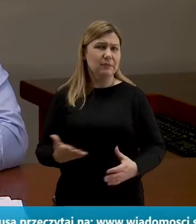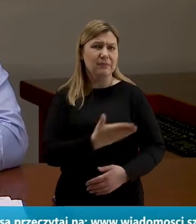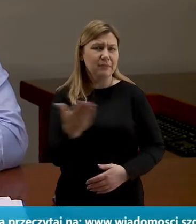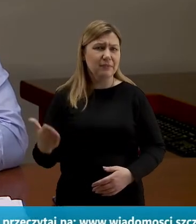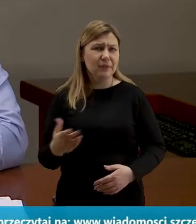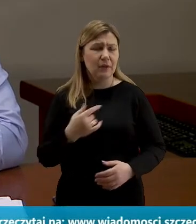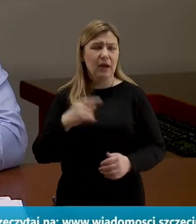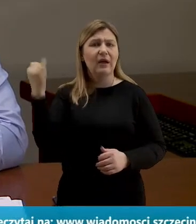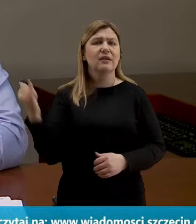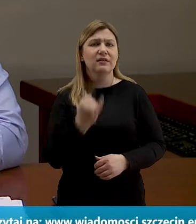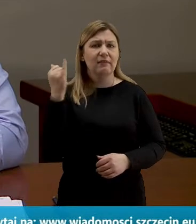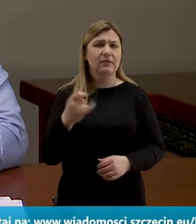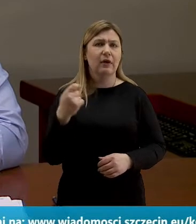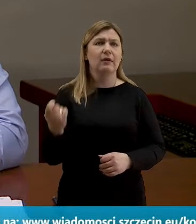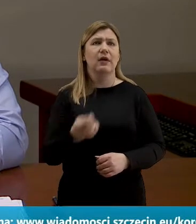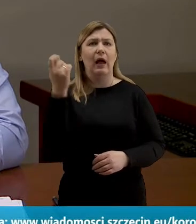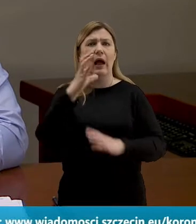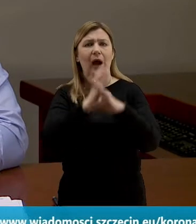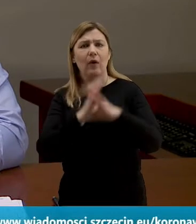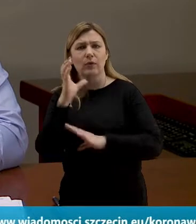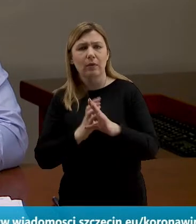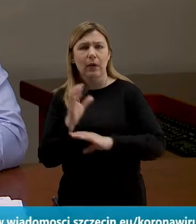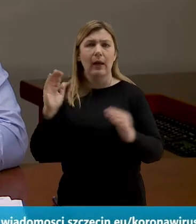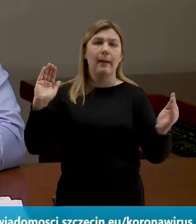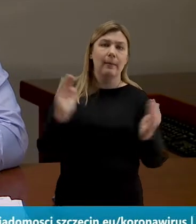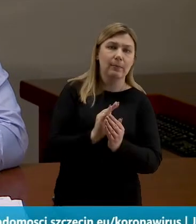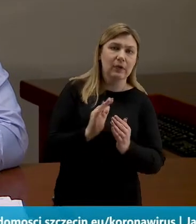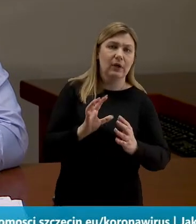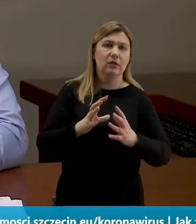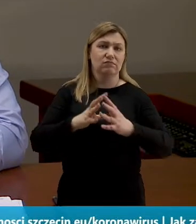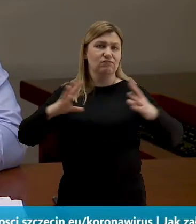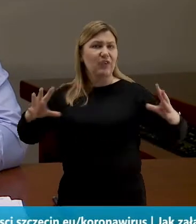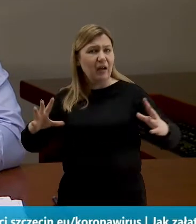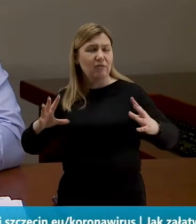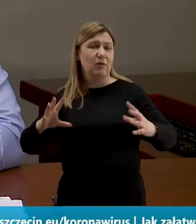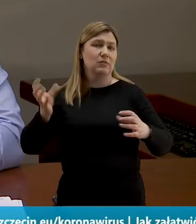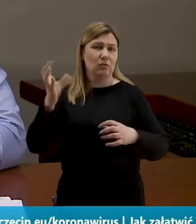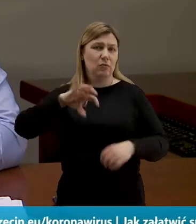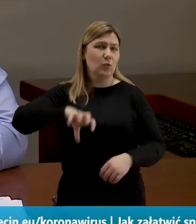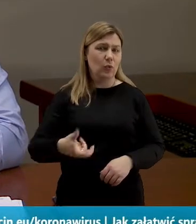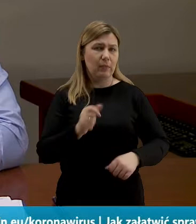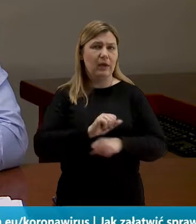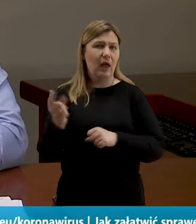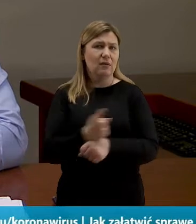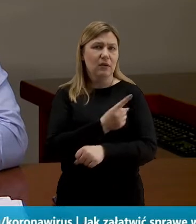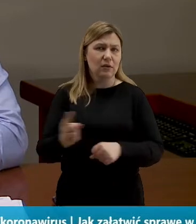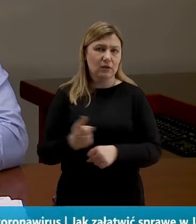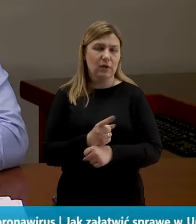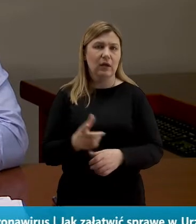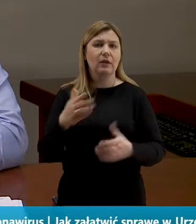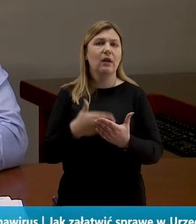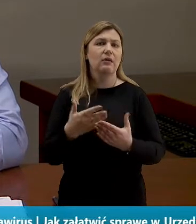zawsze poruszanie się autobusem w mniejszej czy większej zbiorowości wiąże się z pewnym ryzykiem, dlatego